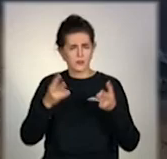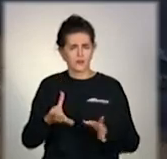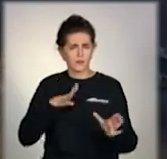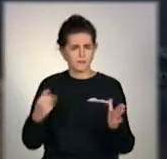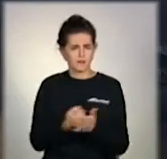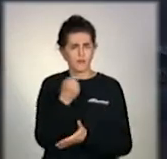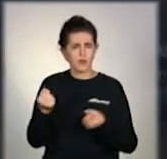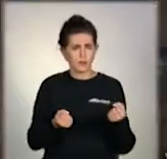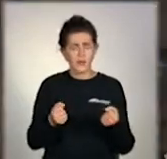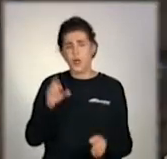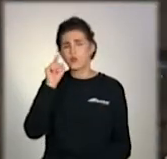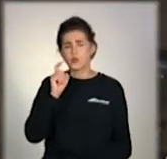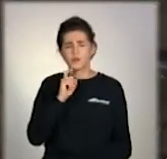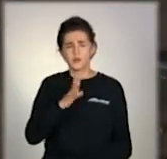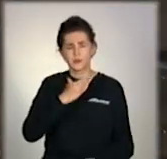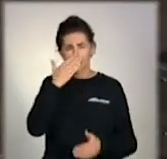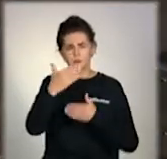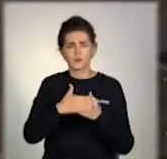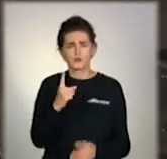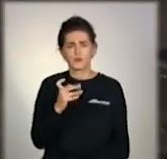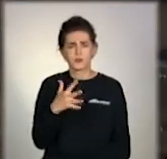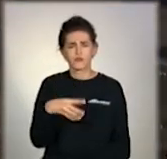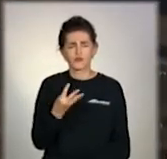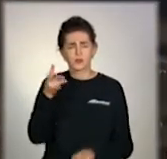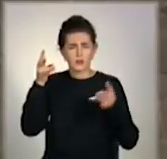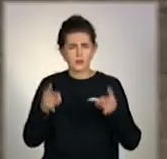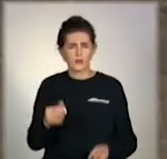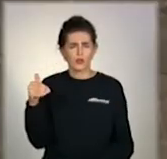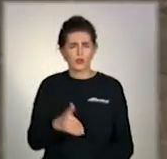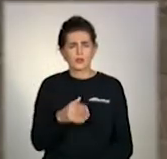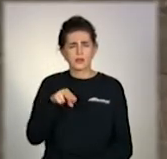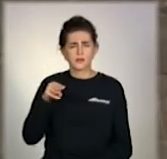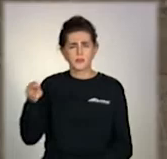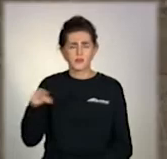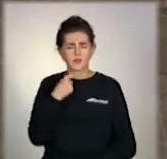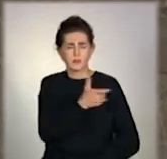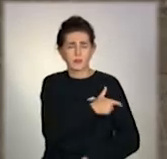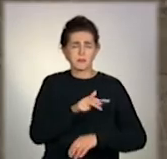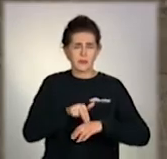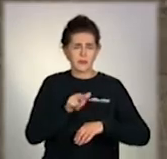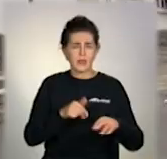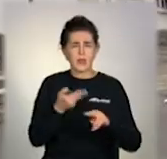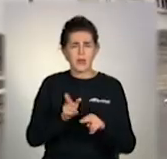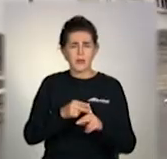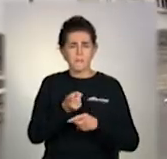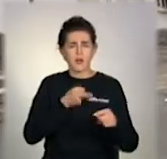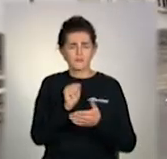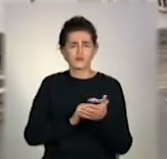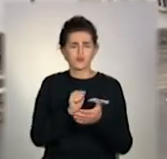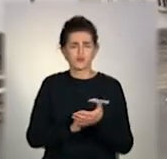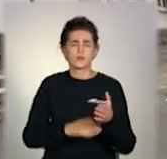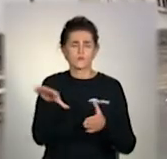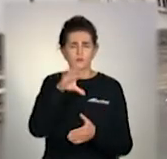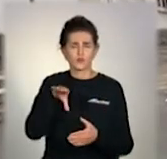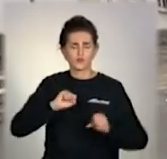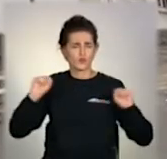дорогах України сталося понад 154 тисячі ДТП, повідомляють у патрульній поліції. Майже половина з них через перевищення жвидкості.